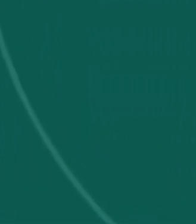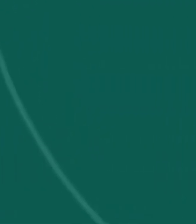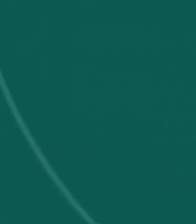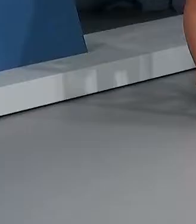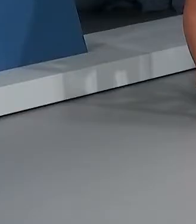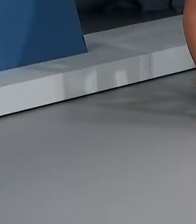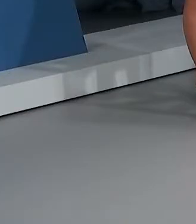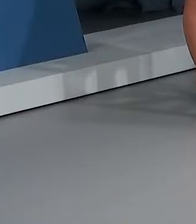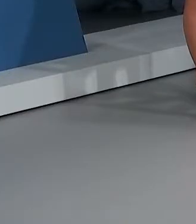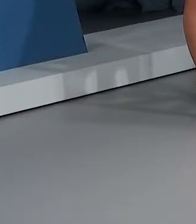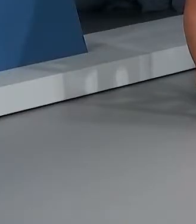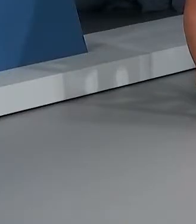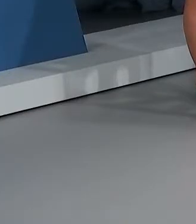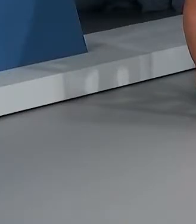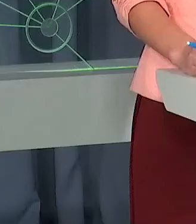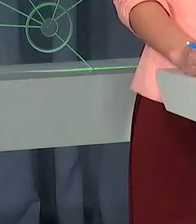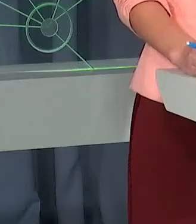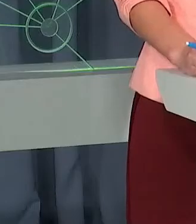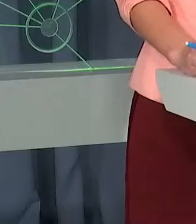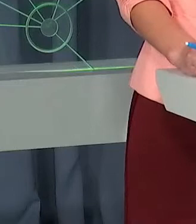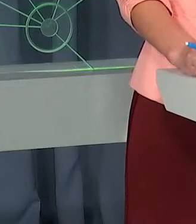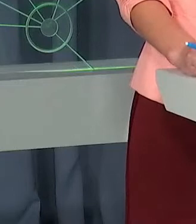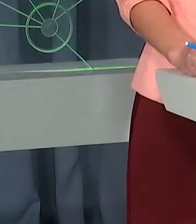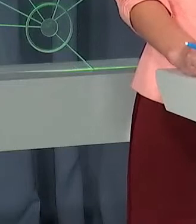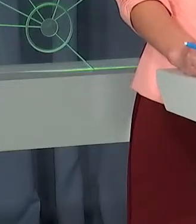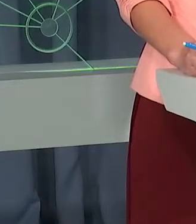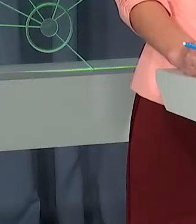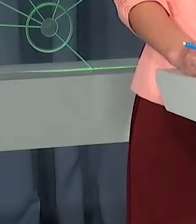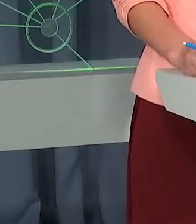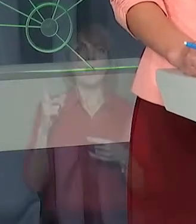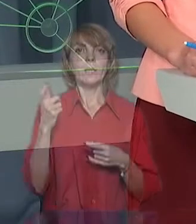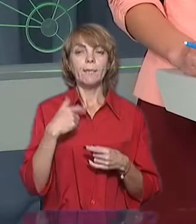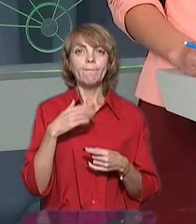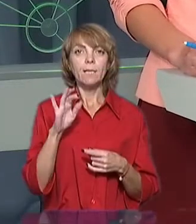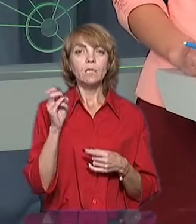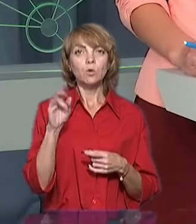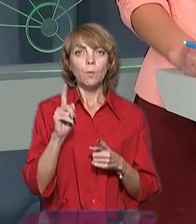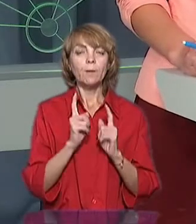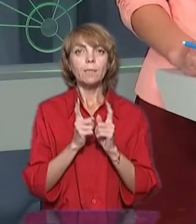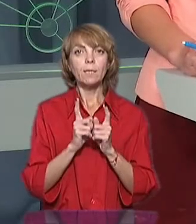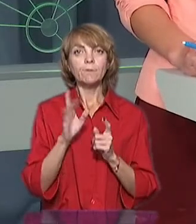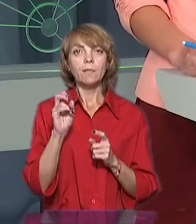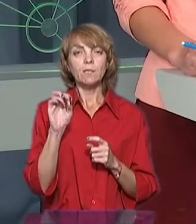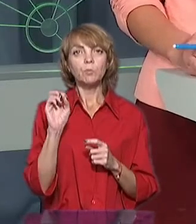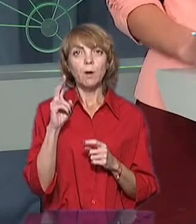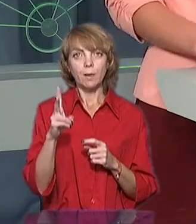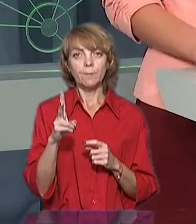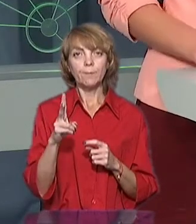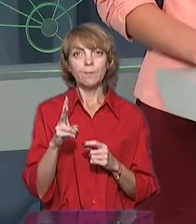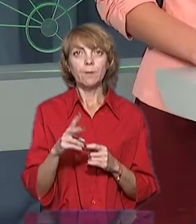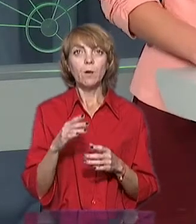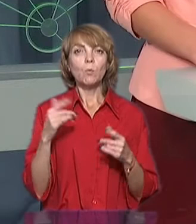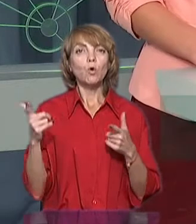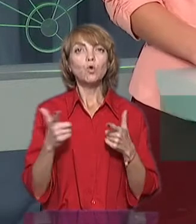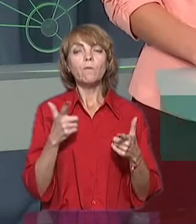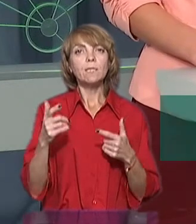Музика Тема дня на каналі Йоахарків. Я Валерія Гецько. Жестовою мовою перекладає Світлана Шпак. Про